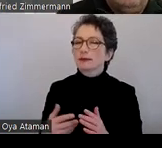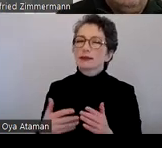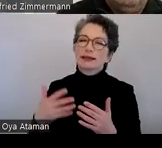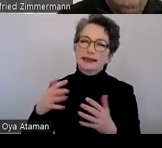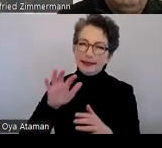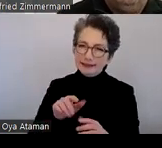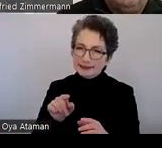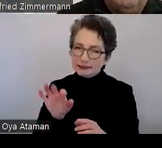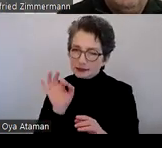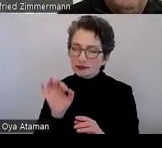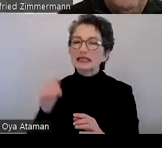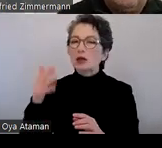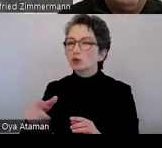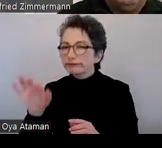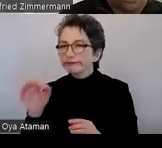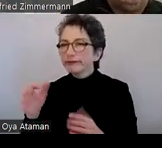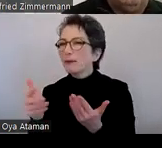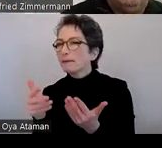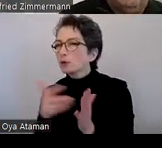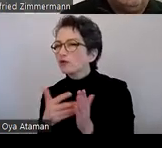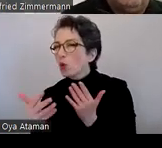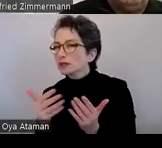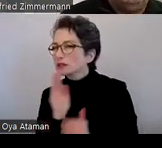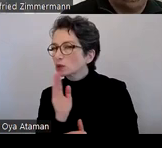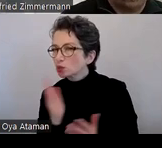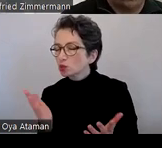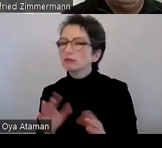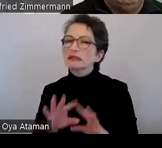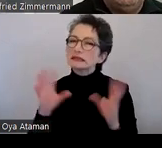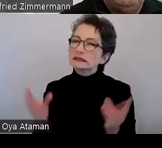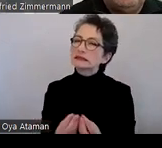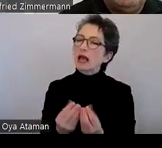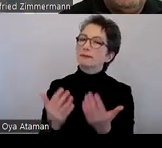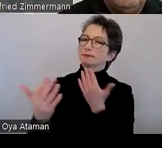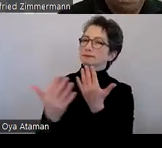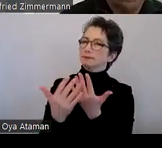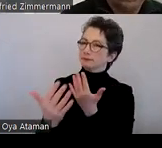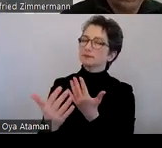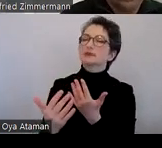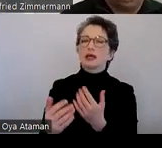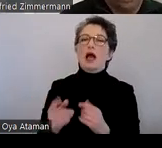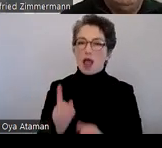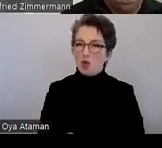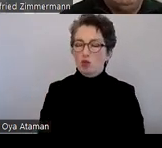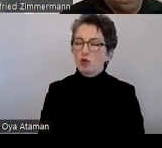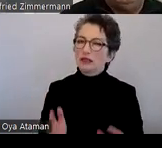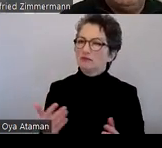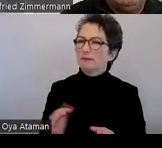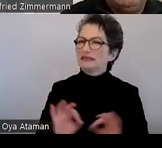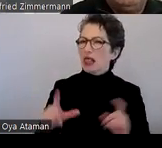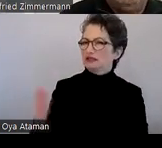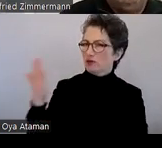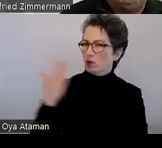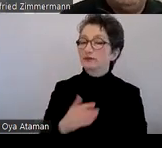von insgesamt Vordergrund zu Hintergrund sind verbessert worden. Es gibt auch eine